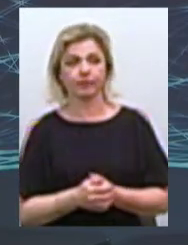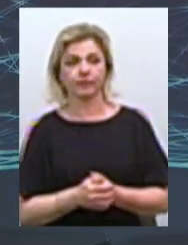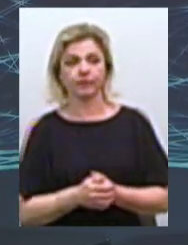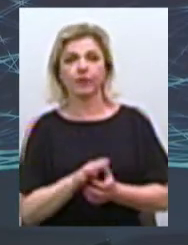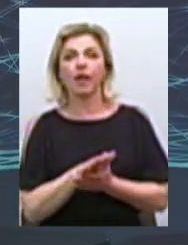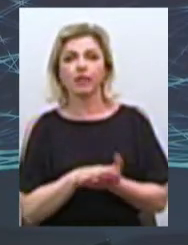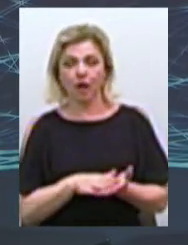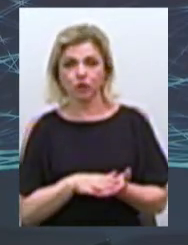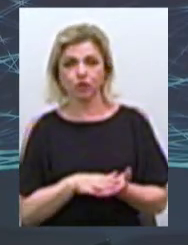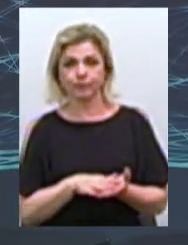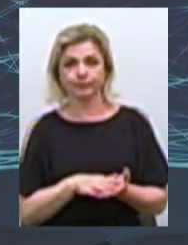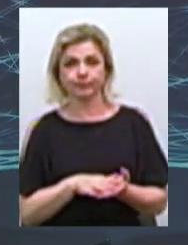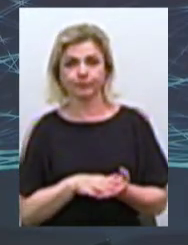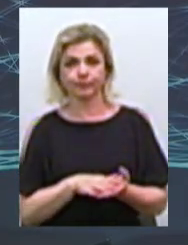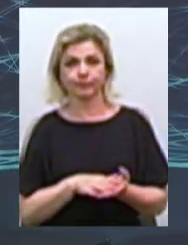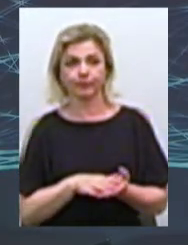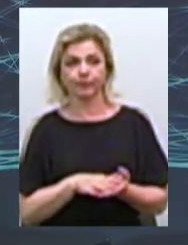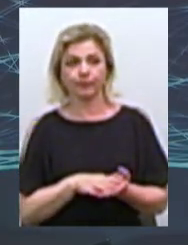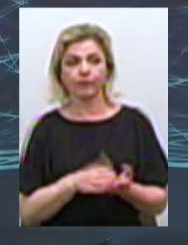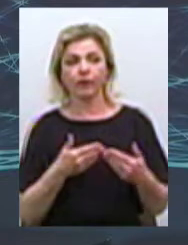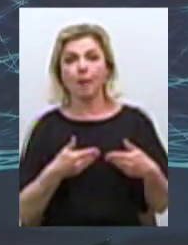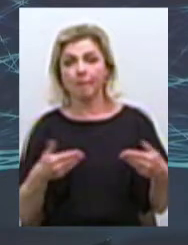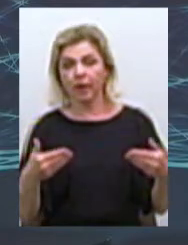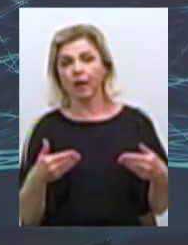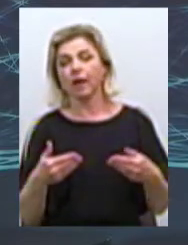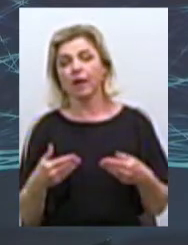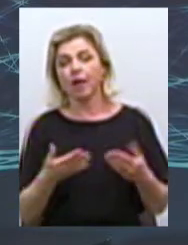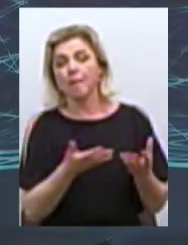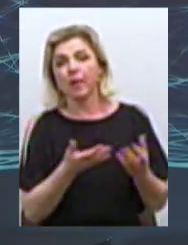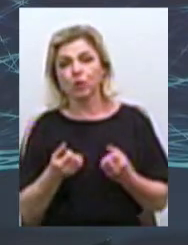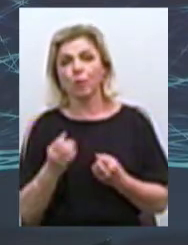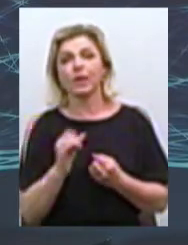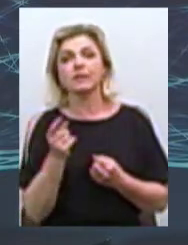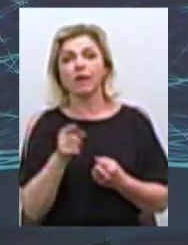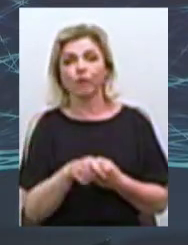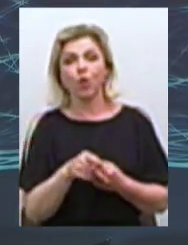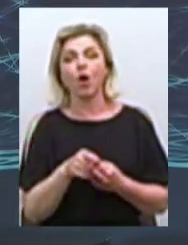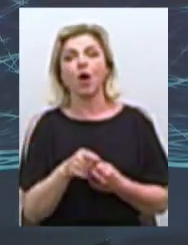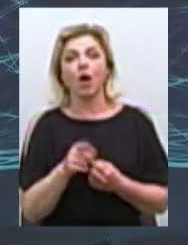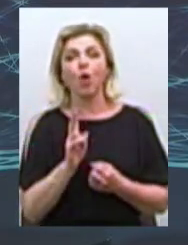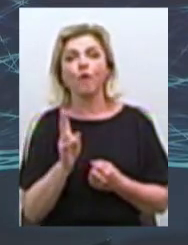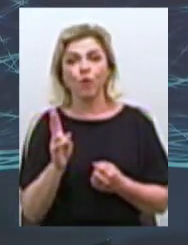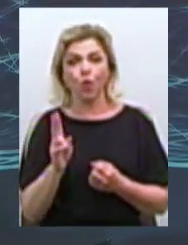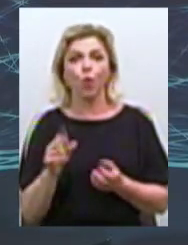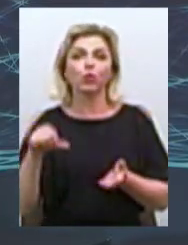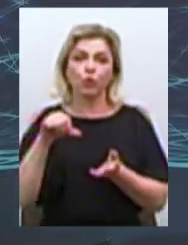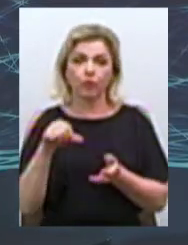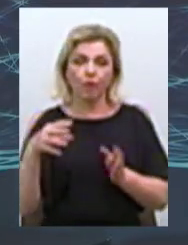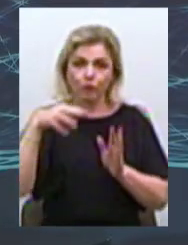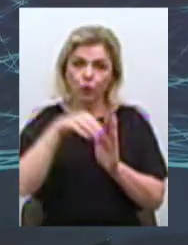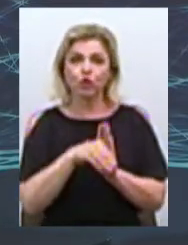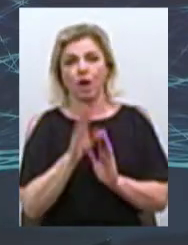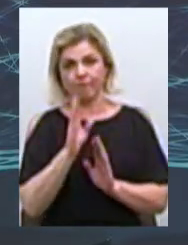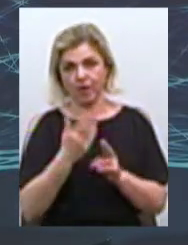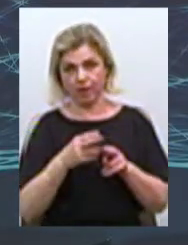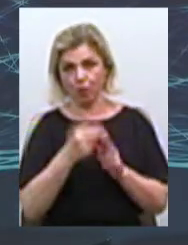далі ми ісходимо із того, кого ми і коли підключаємо, ісходимо із того,